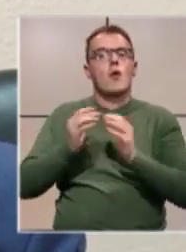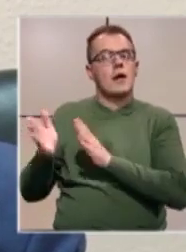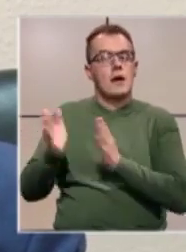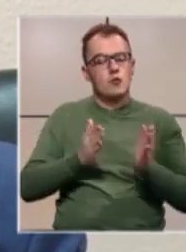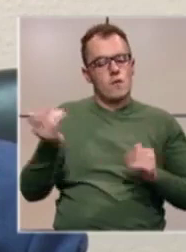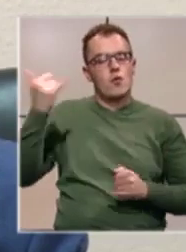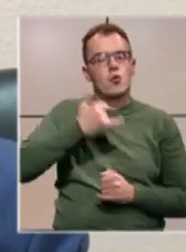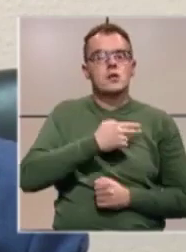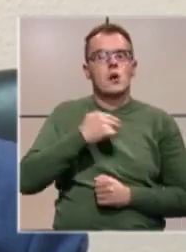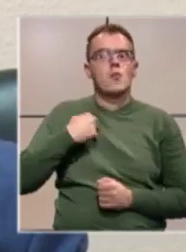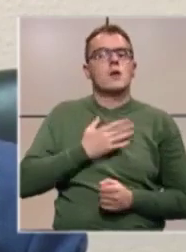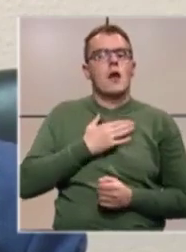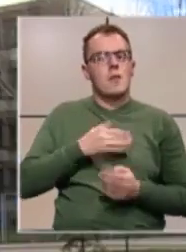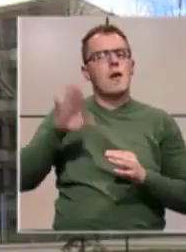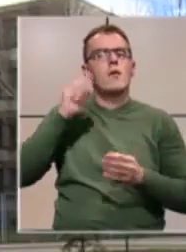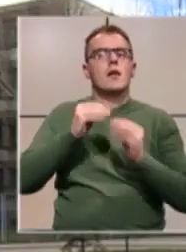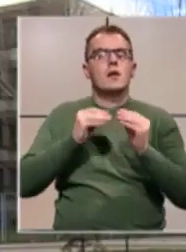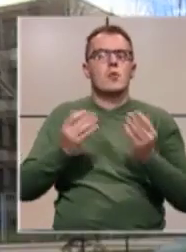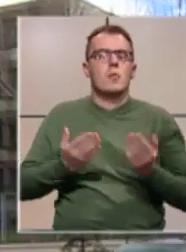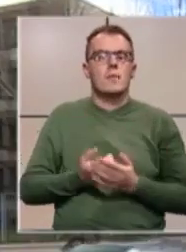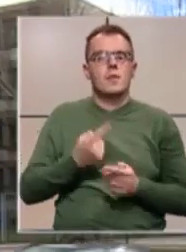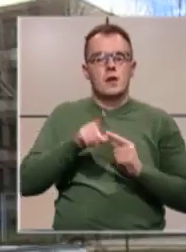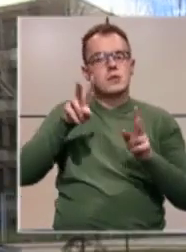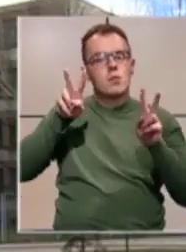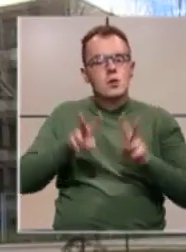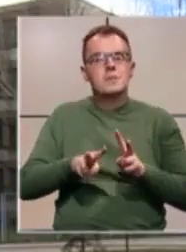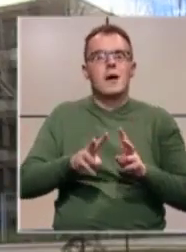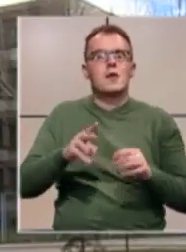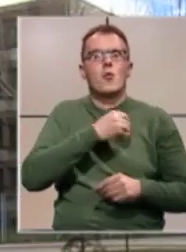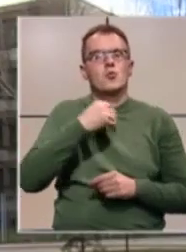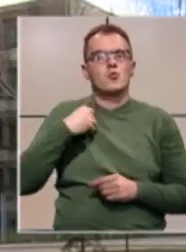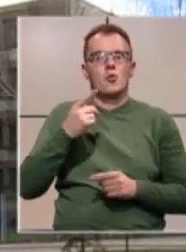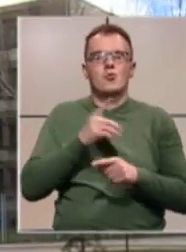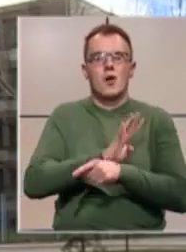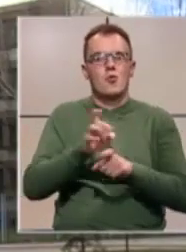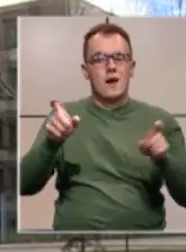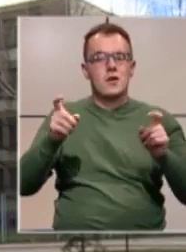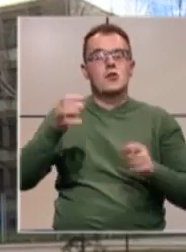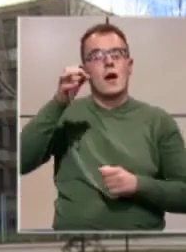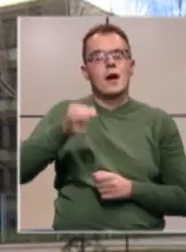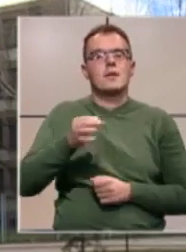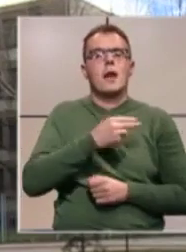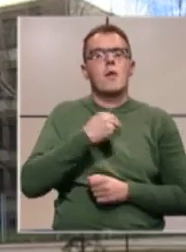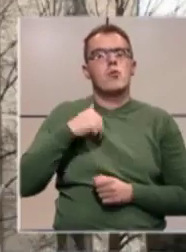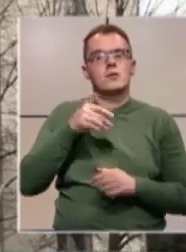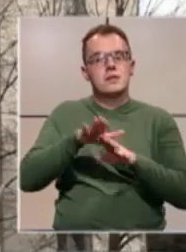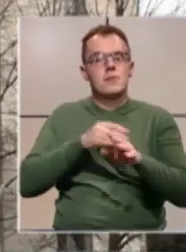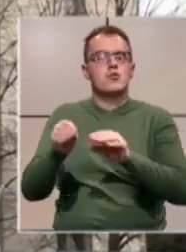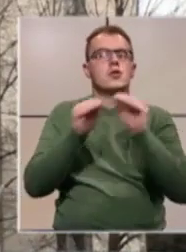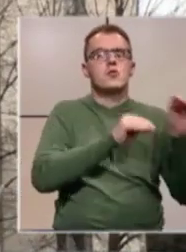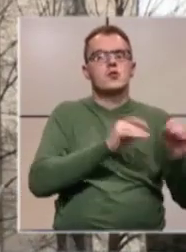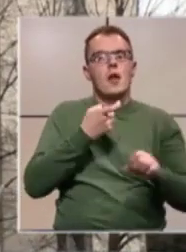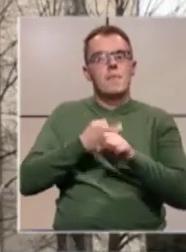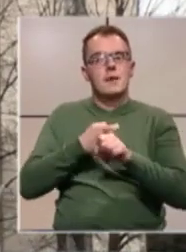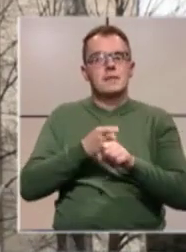dalaze u bolnicu. To je nama predstavljeno veliki problem. Zbog smanjenog broja osoba zaraženi koronavirusom, kantonalna bolnica je započela izmještanje preostalih